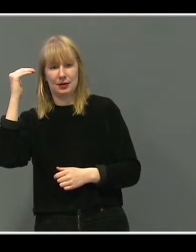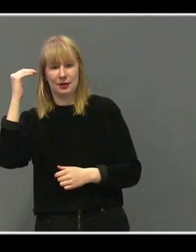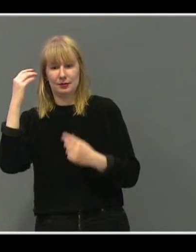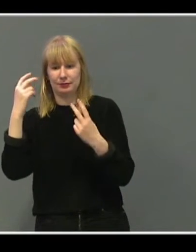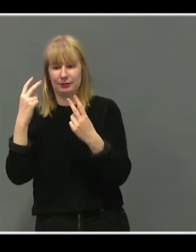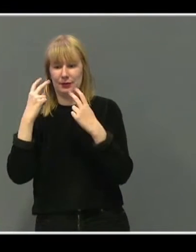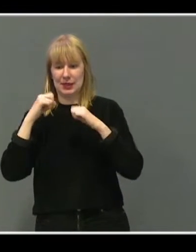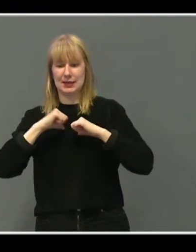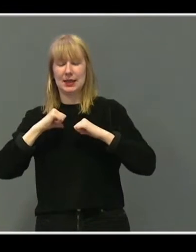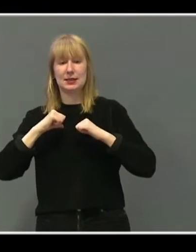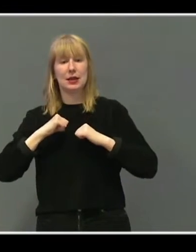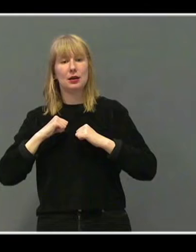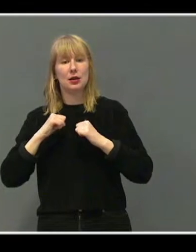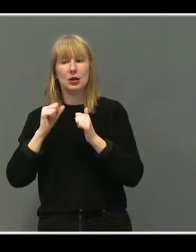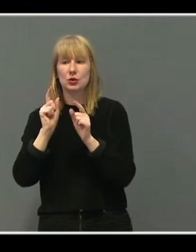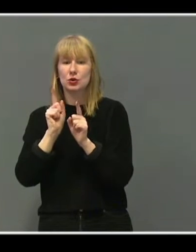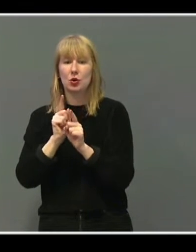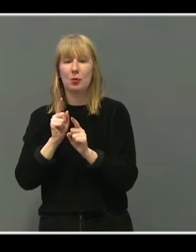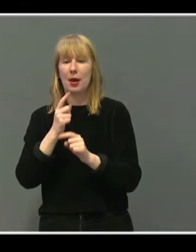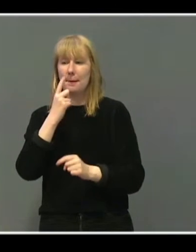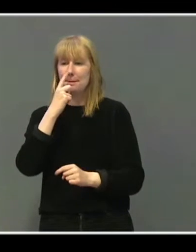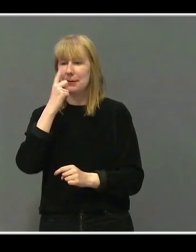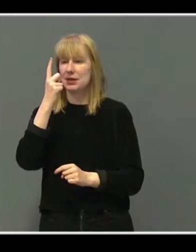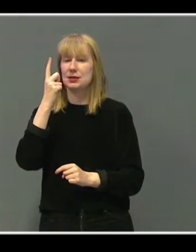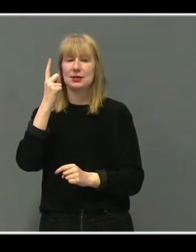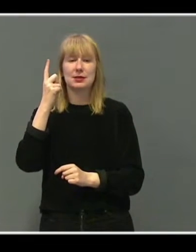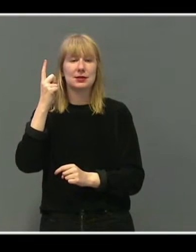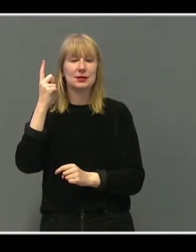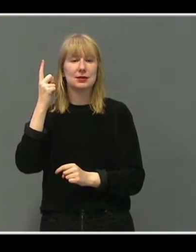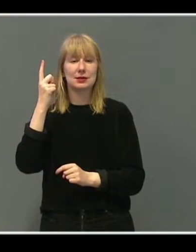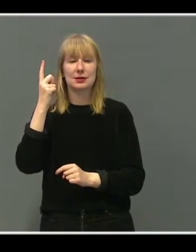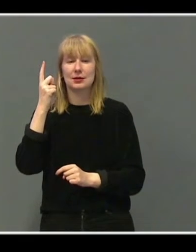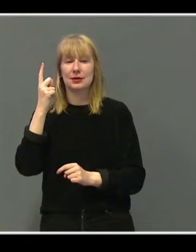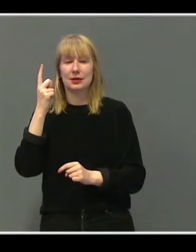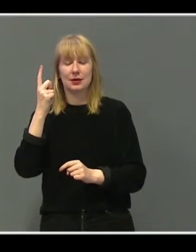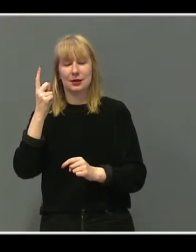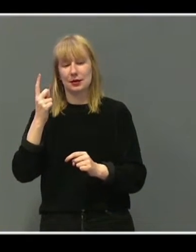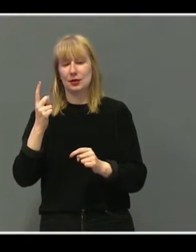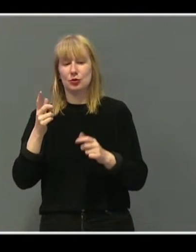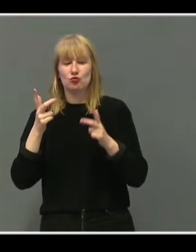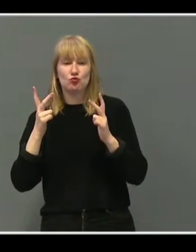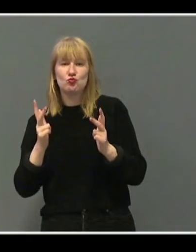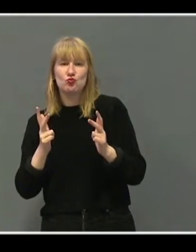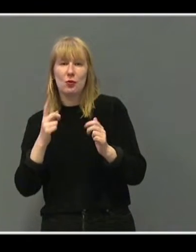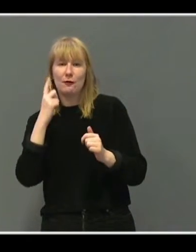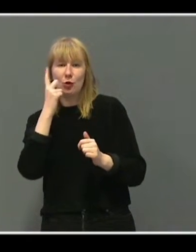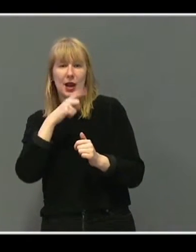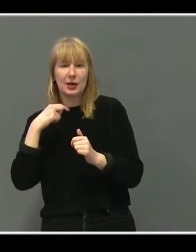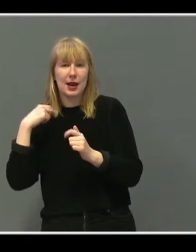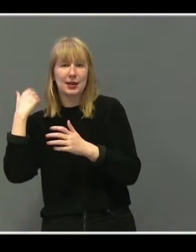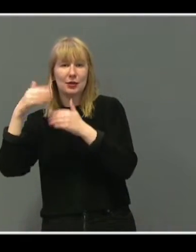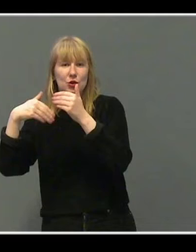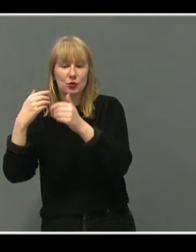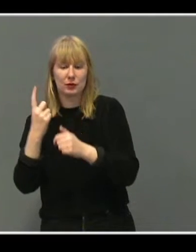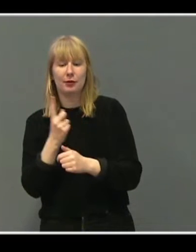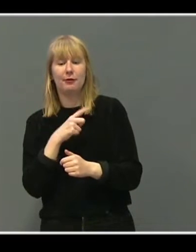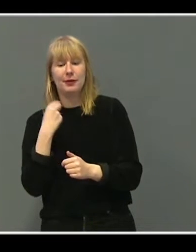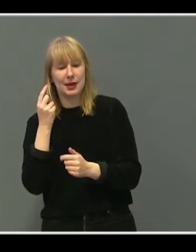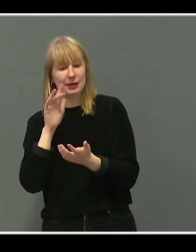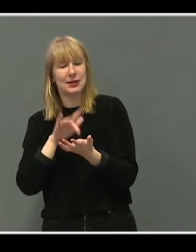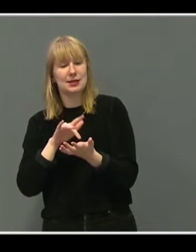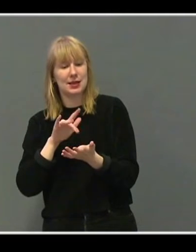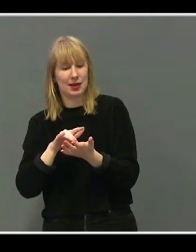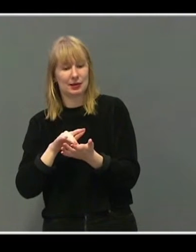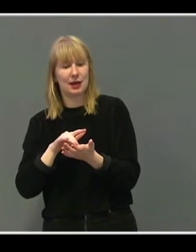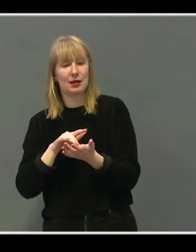oss selv, i hvert fall gjør jeg det." Som den mest kalde fremoverlente foreldregenerasjonen- -"som noen gang har levd. Vi er til stede i våre